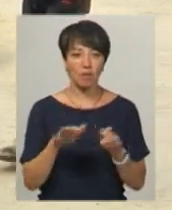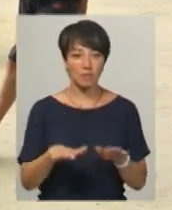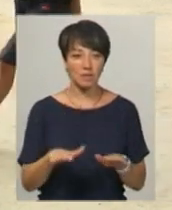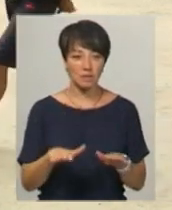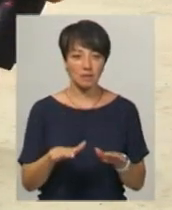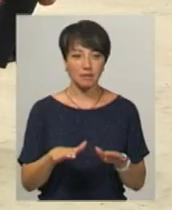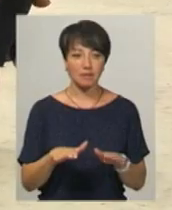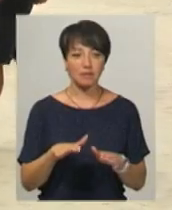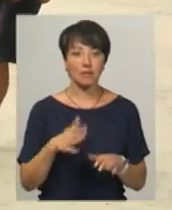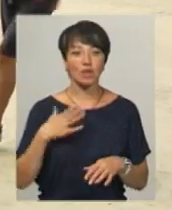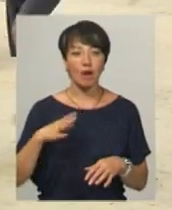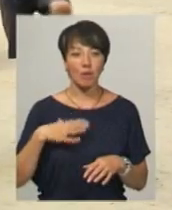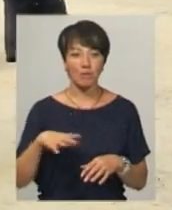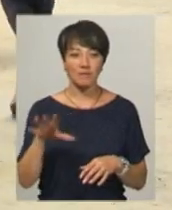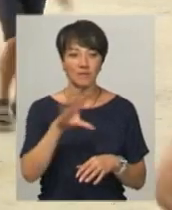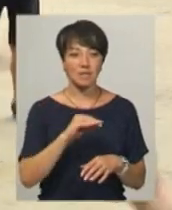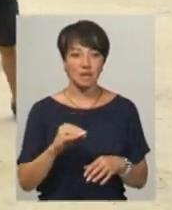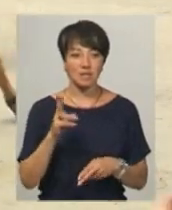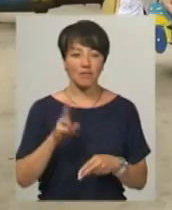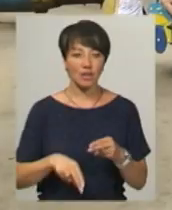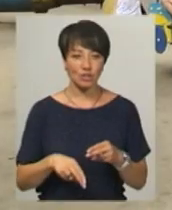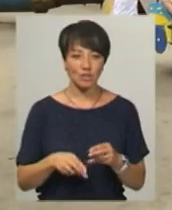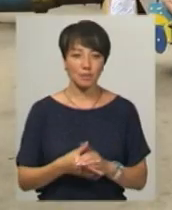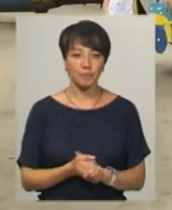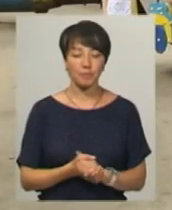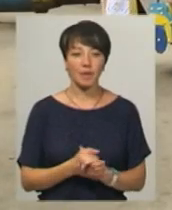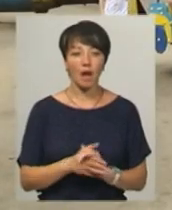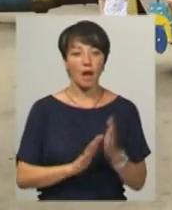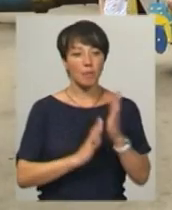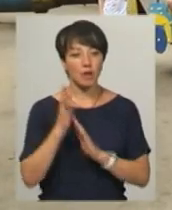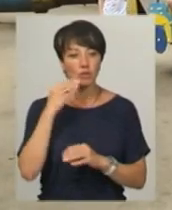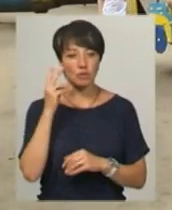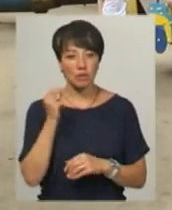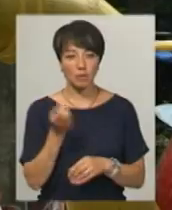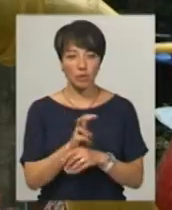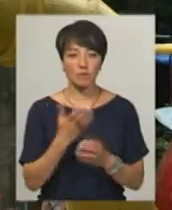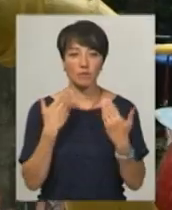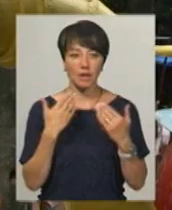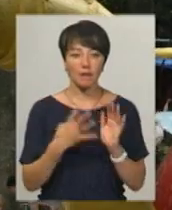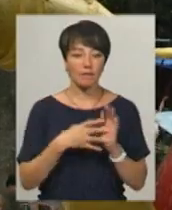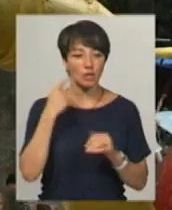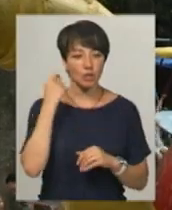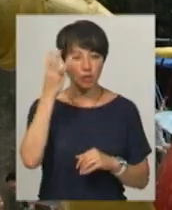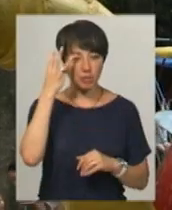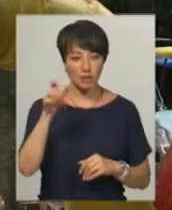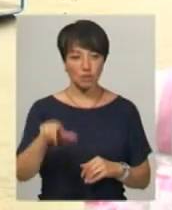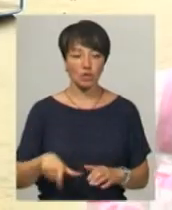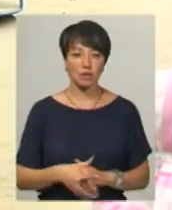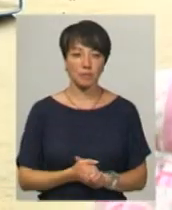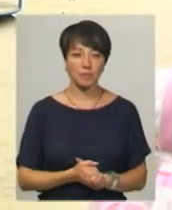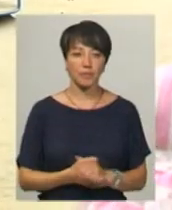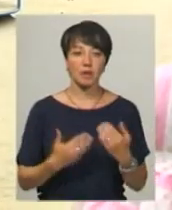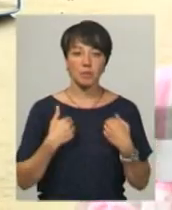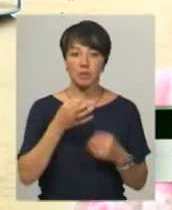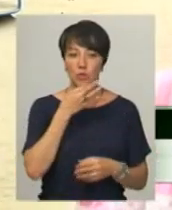але чекаємо, поки все вже завершиться. Парк Шевченка часто приходить відпочивати 9-річна хмельничанка Валерія Скіть. Мені